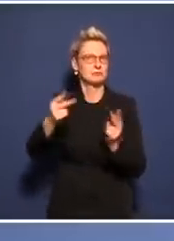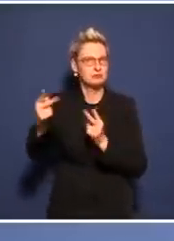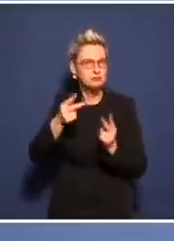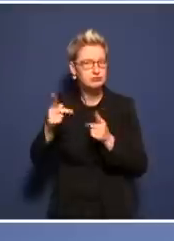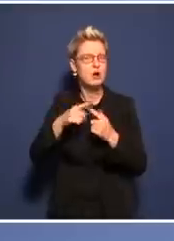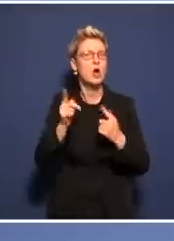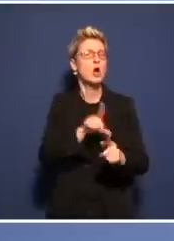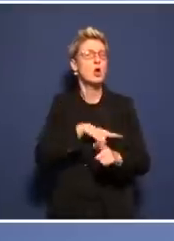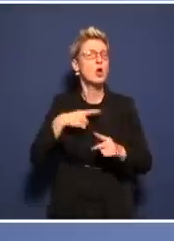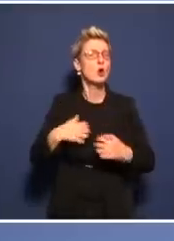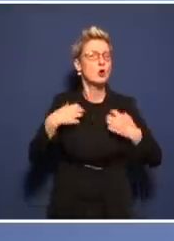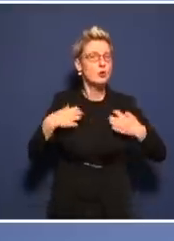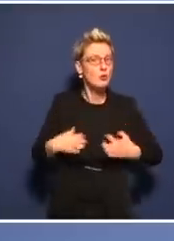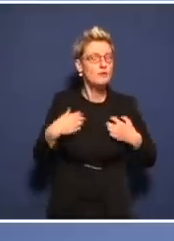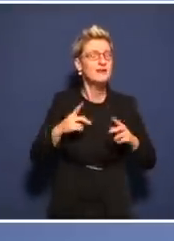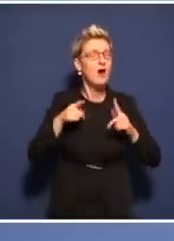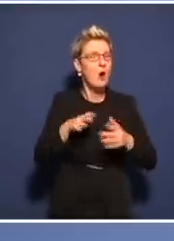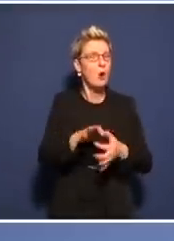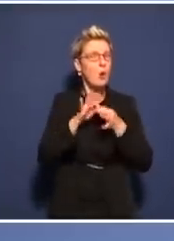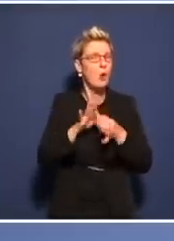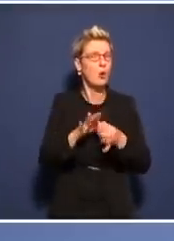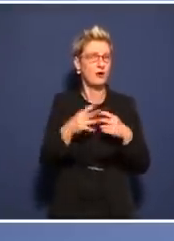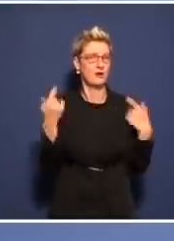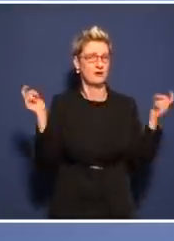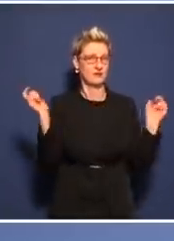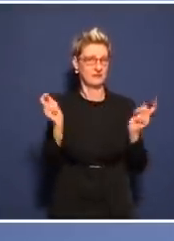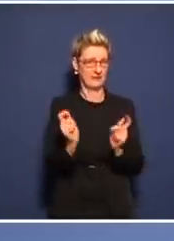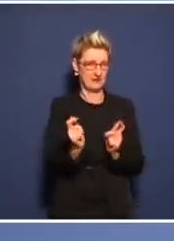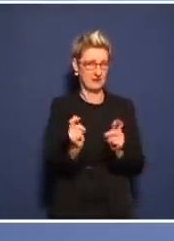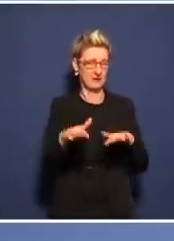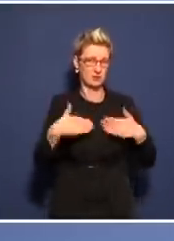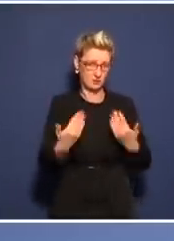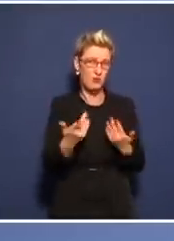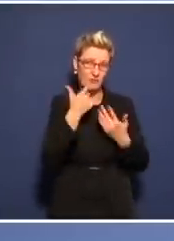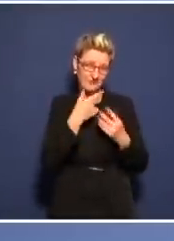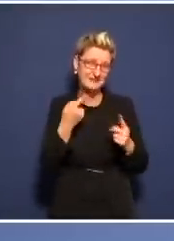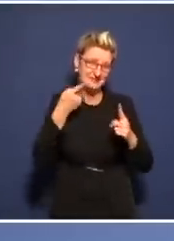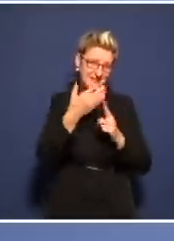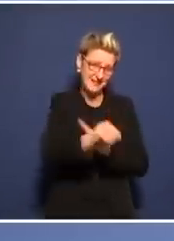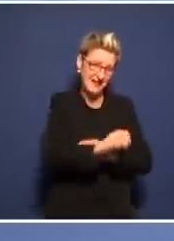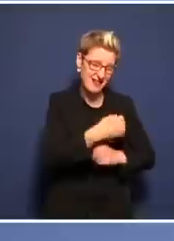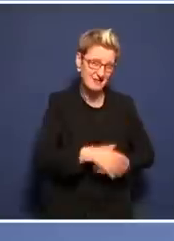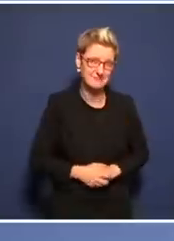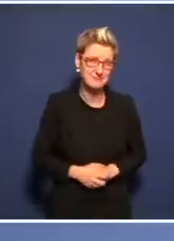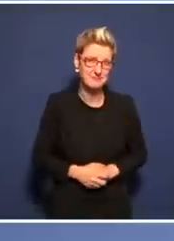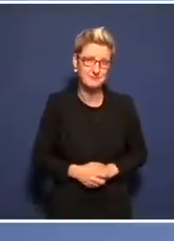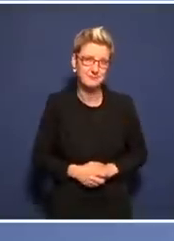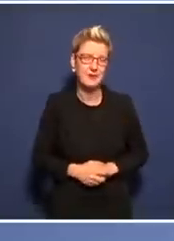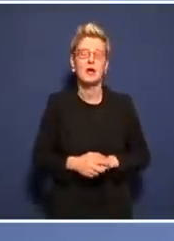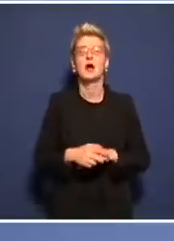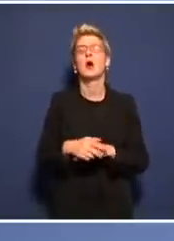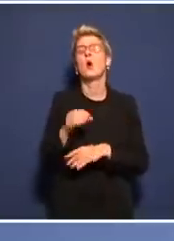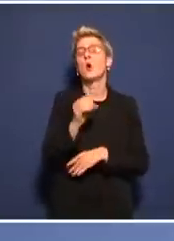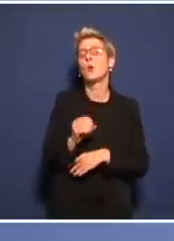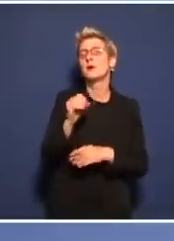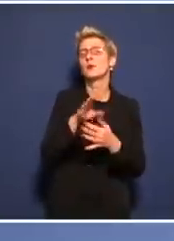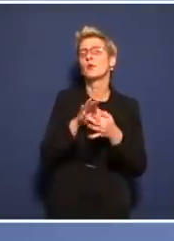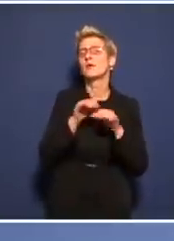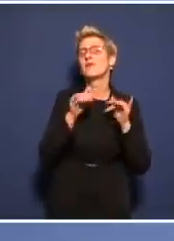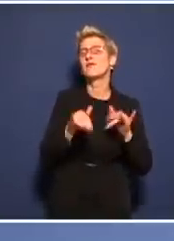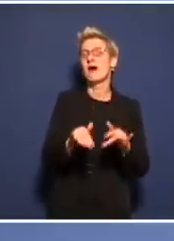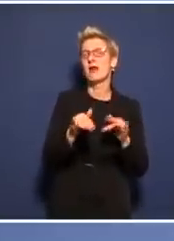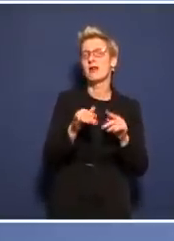können. Somit das Ziel ist es, das Unvermeidbare, nämlich die steigende Zahl der Omikron-Fälle,